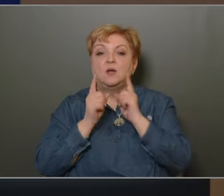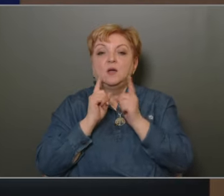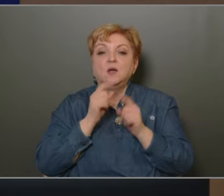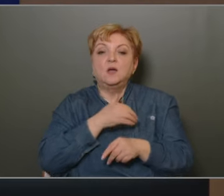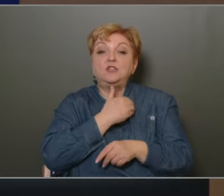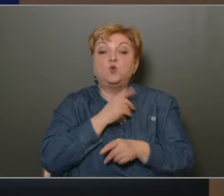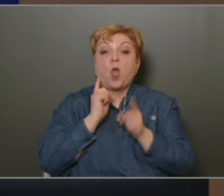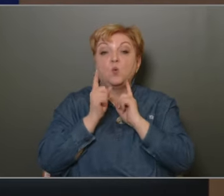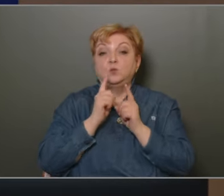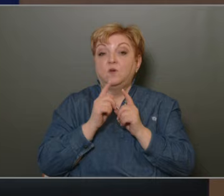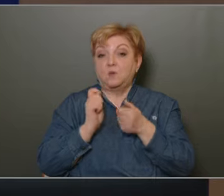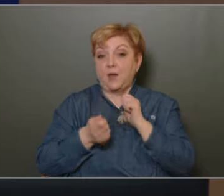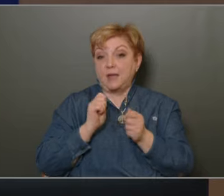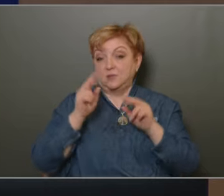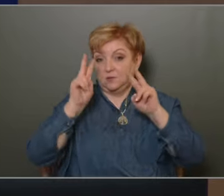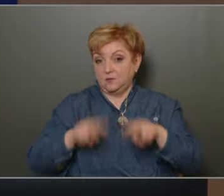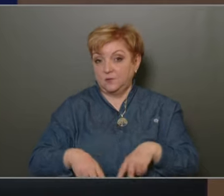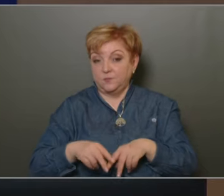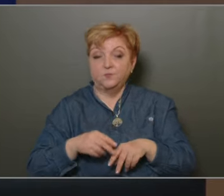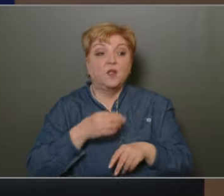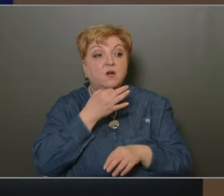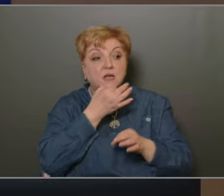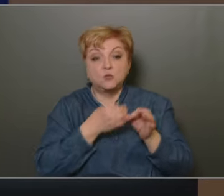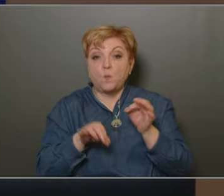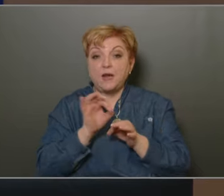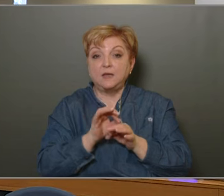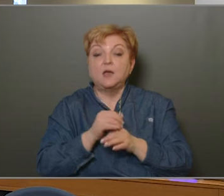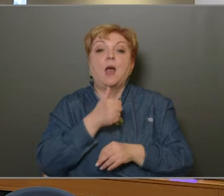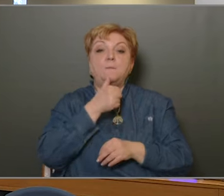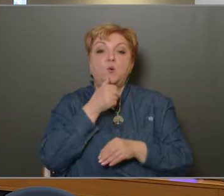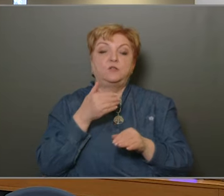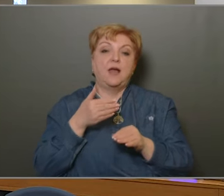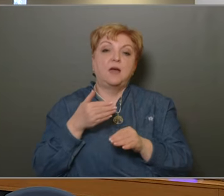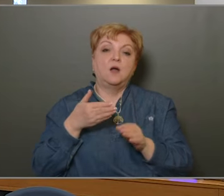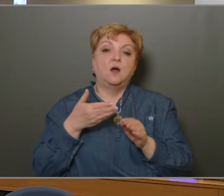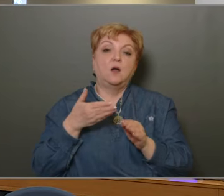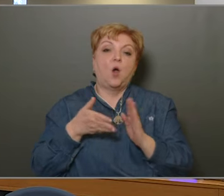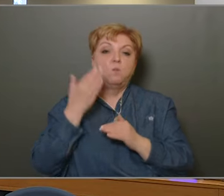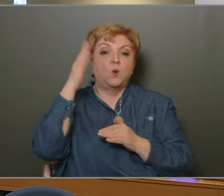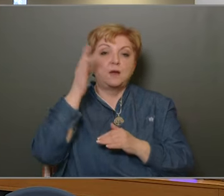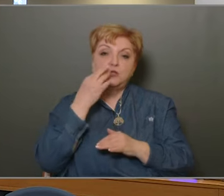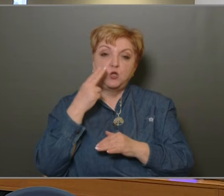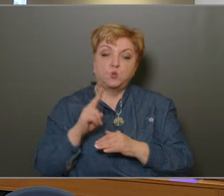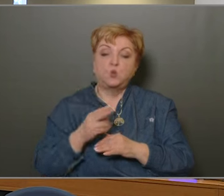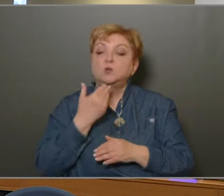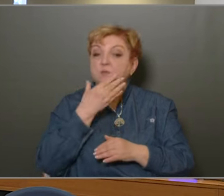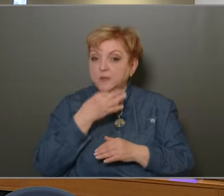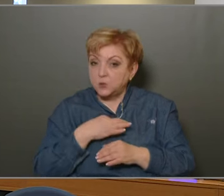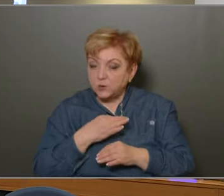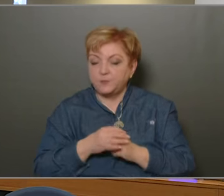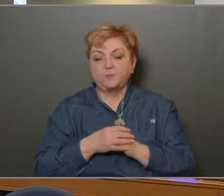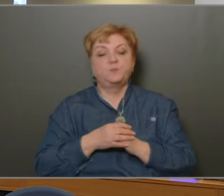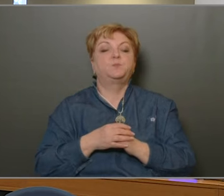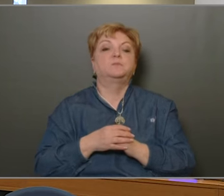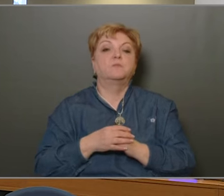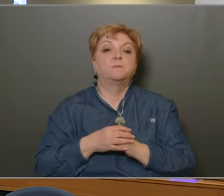pályázat fejlesztése megvalósításáról. Van egy szóbeli Pókner alpolgármester, a szóbeli kiegészítését hallgatjuk. Köszönöm a szólt,